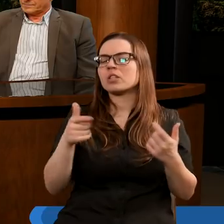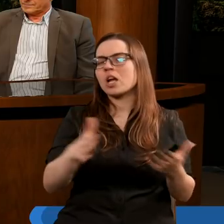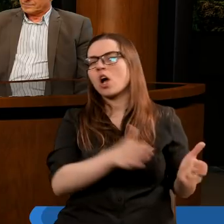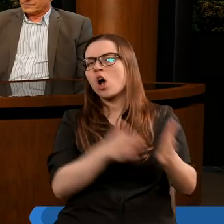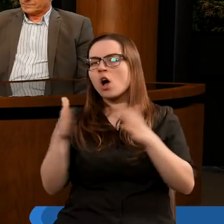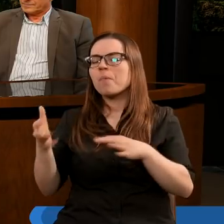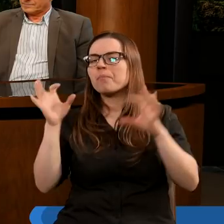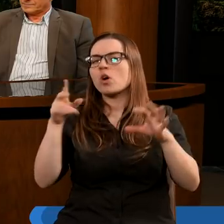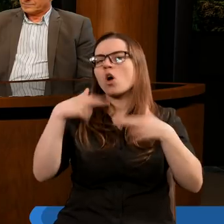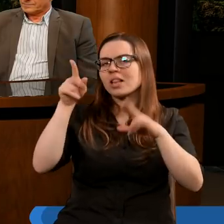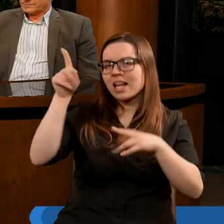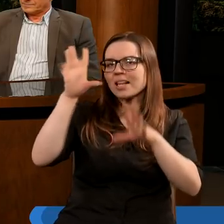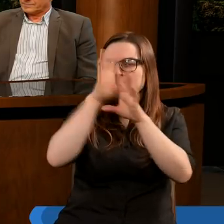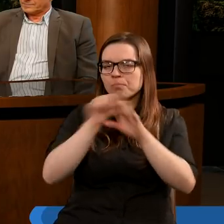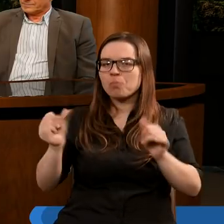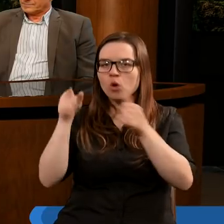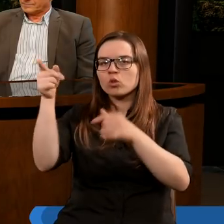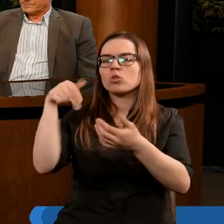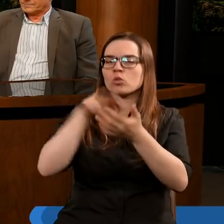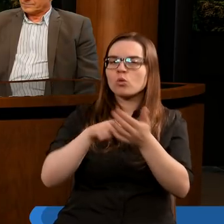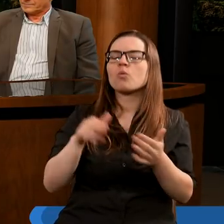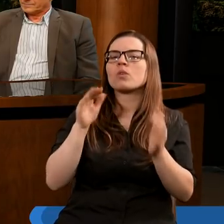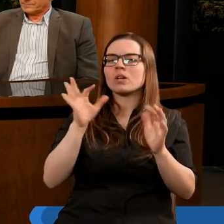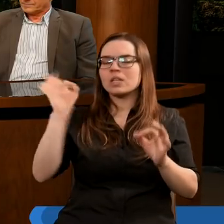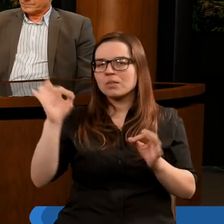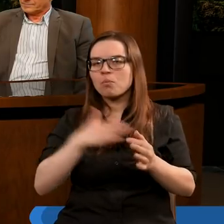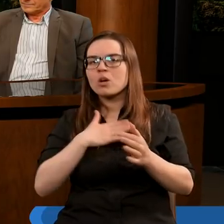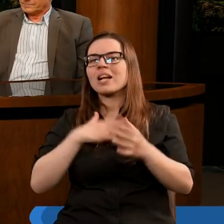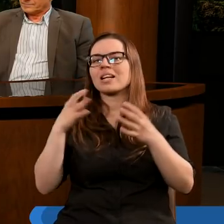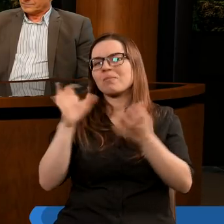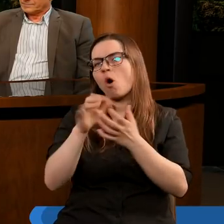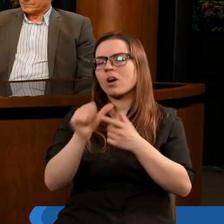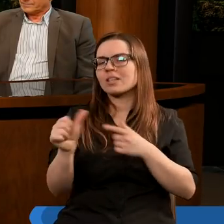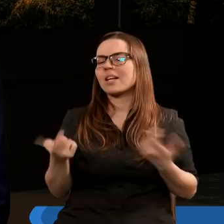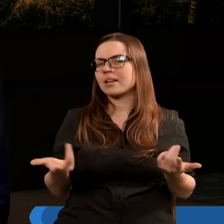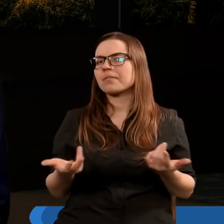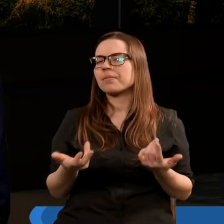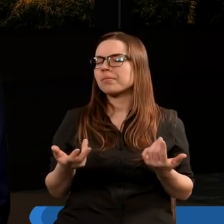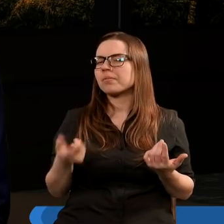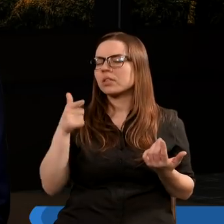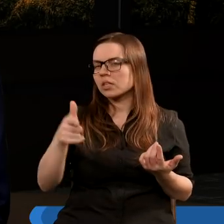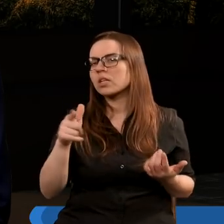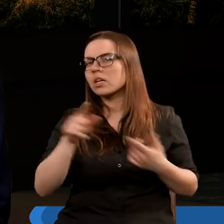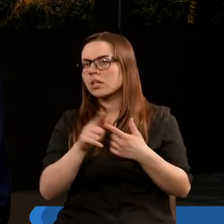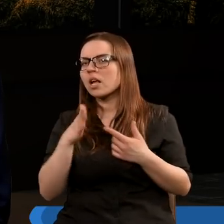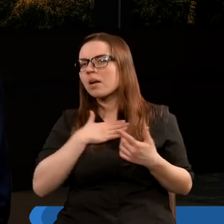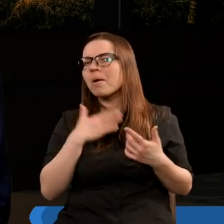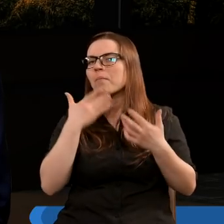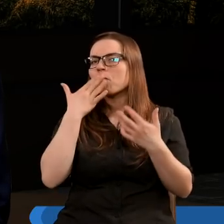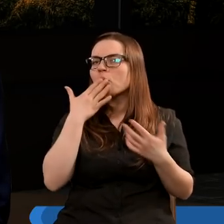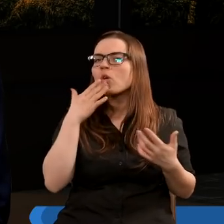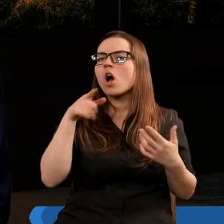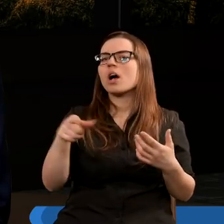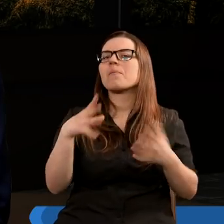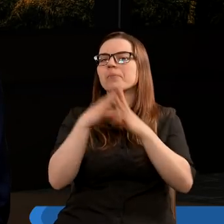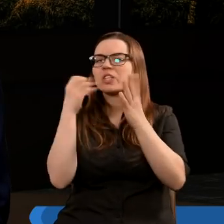kolejno, oddajcie pokłon temu posągowi, który przedstawia Smoka. Mamy tutaj trzecie o tym, aby,